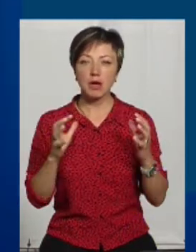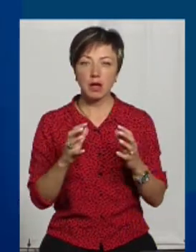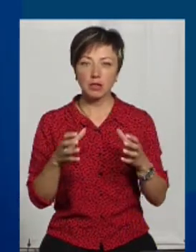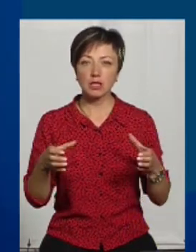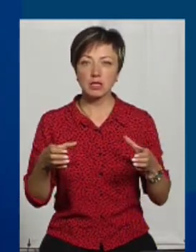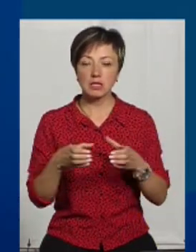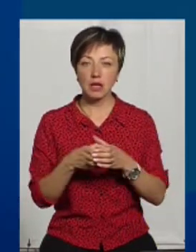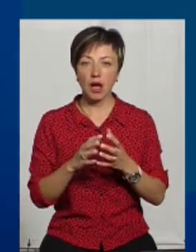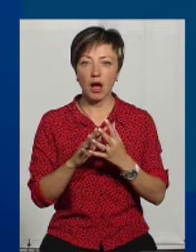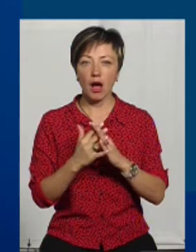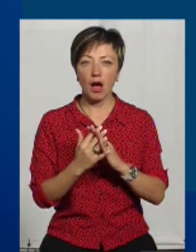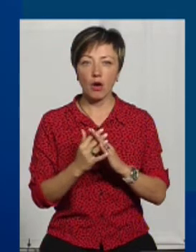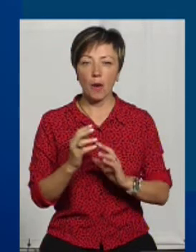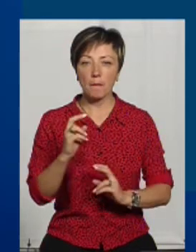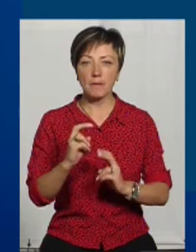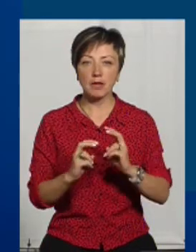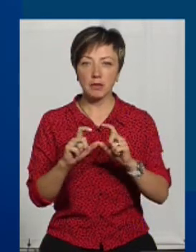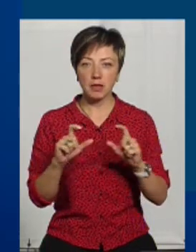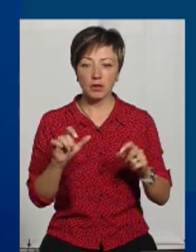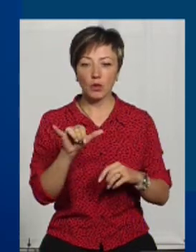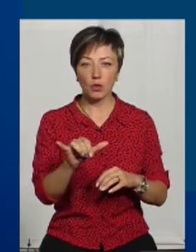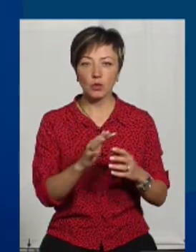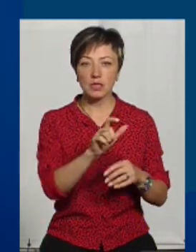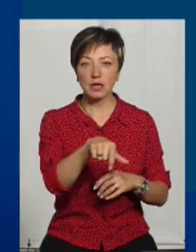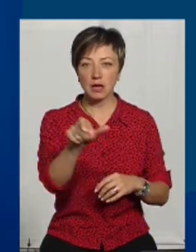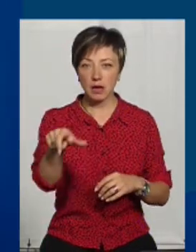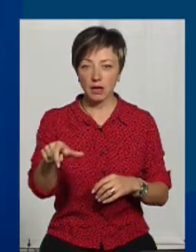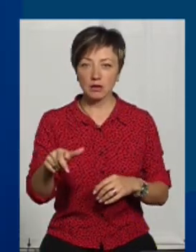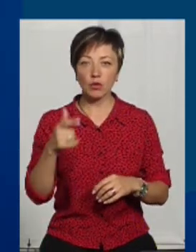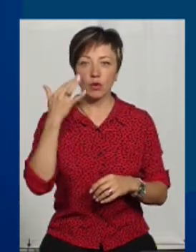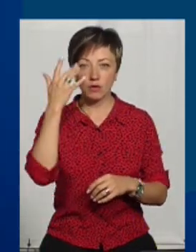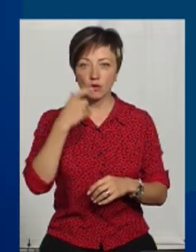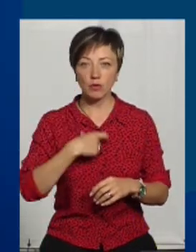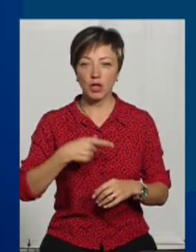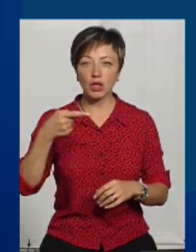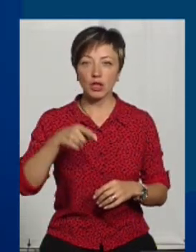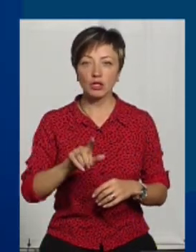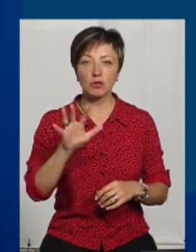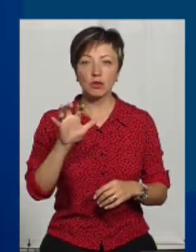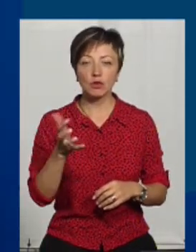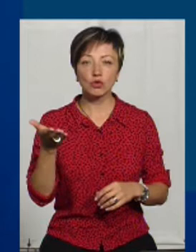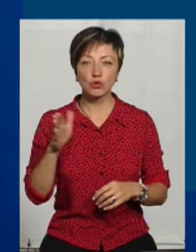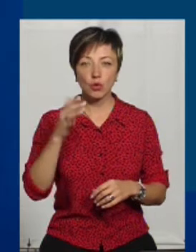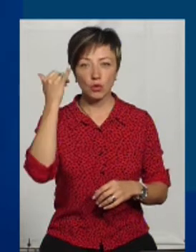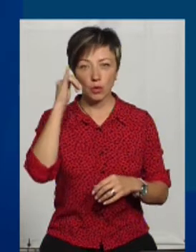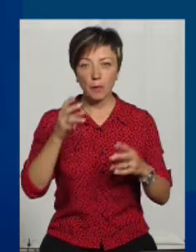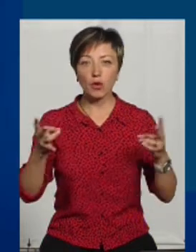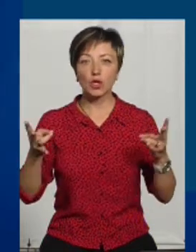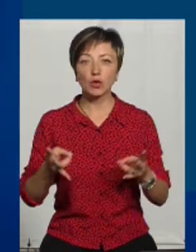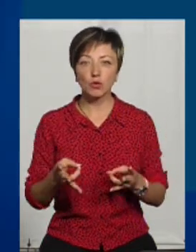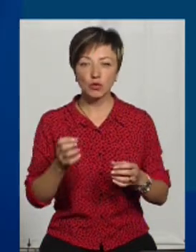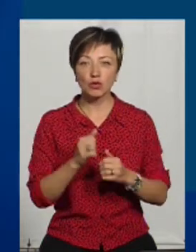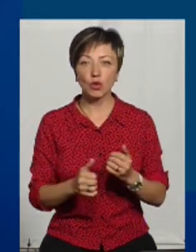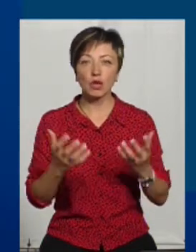агропідприємства, так і вселян. Уявіть собі, тисячу п'ятсот голів, які потребують